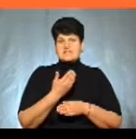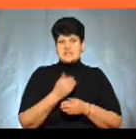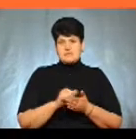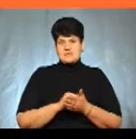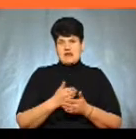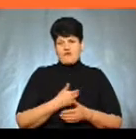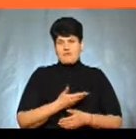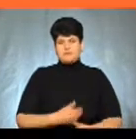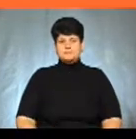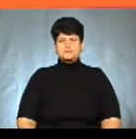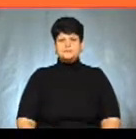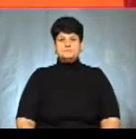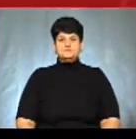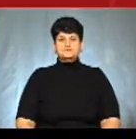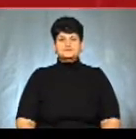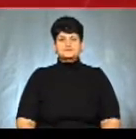вже ми.